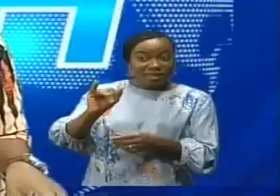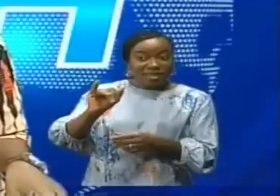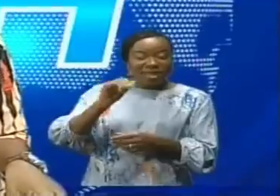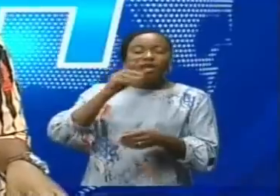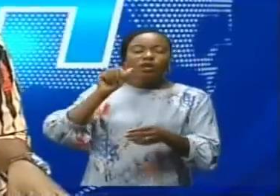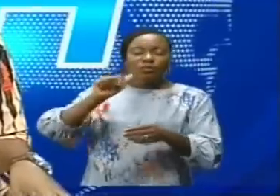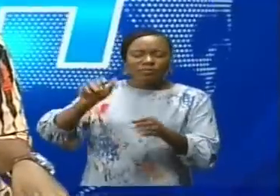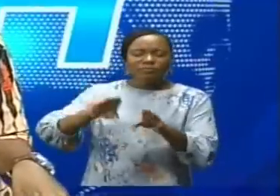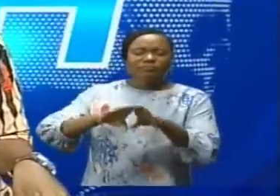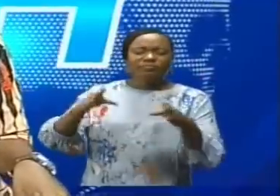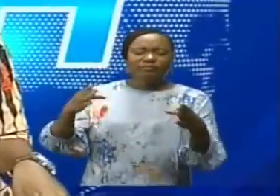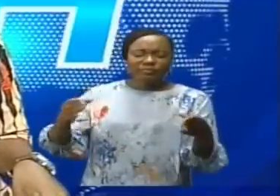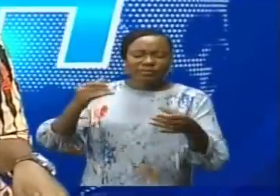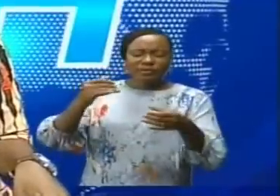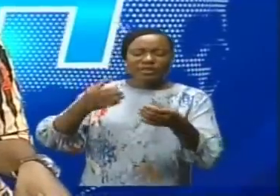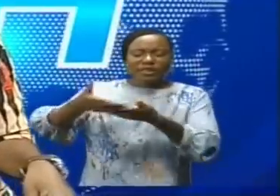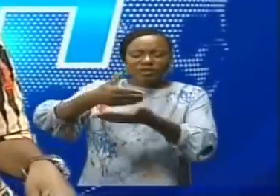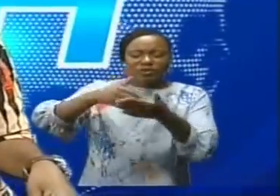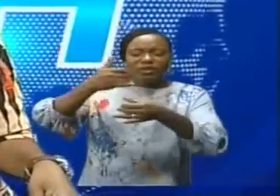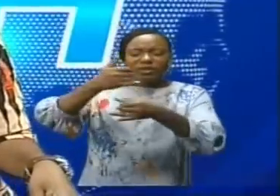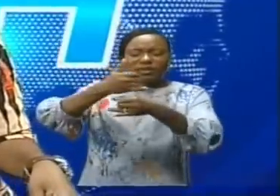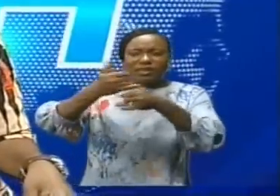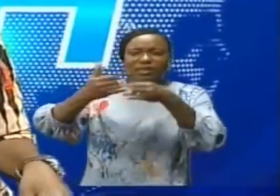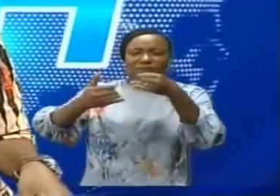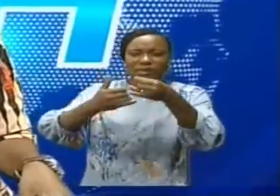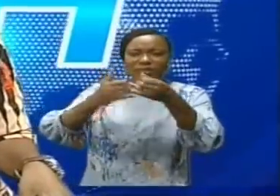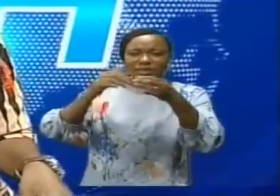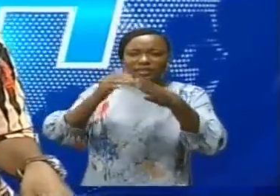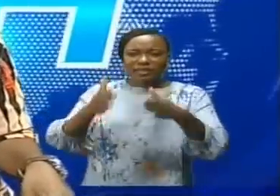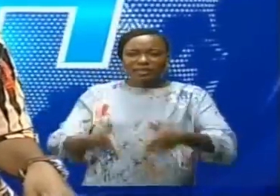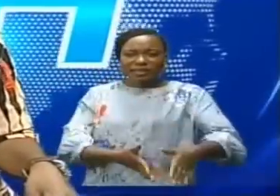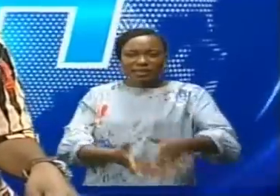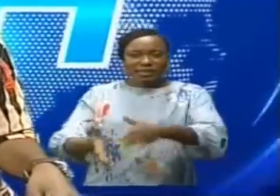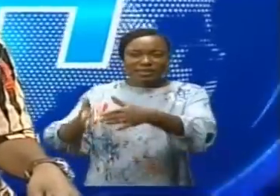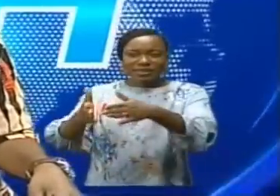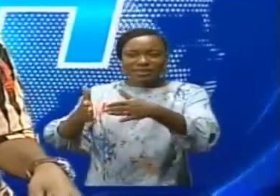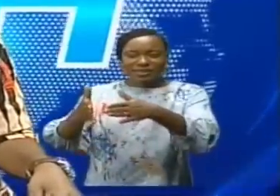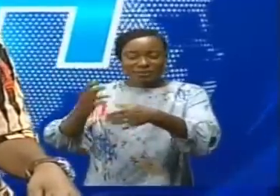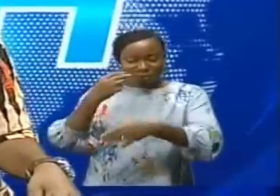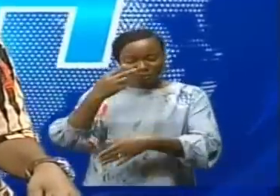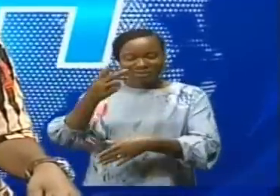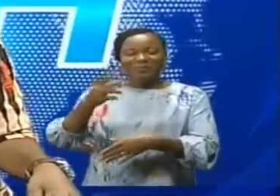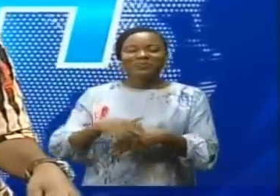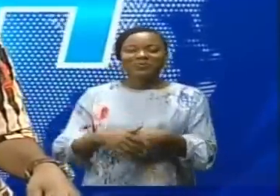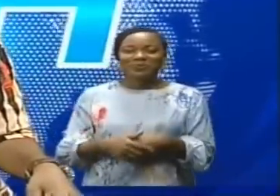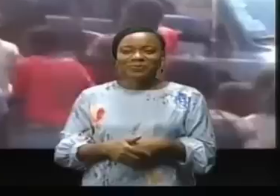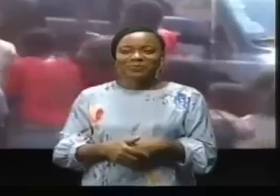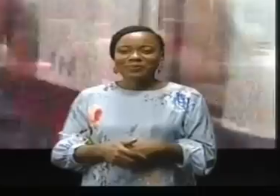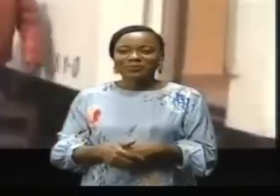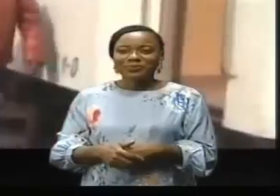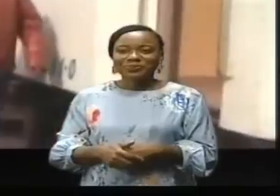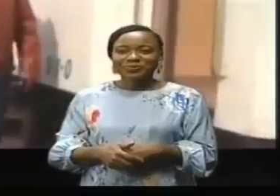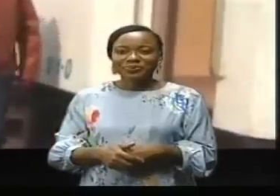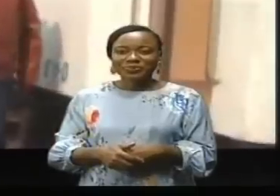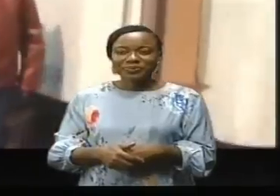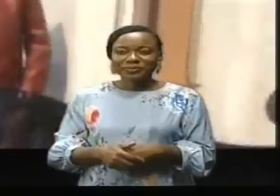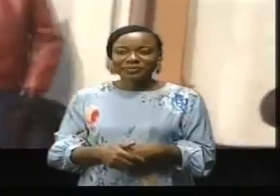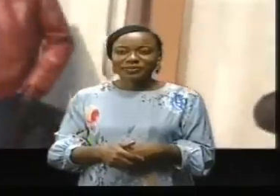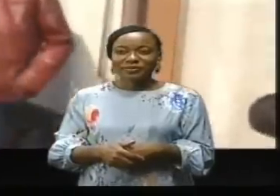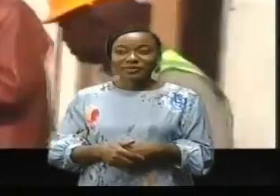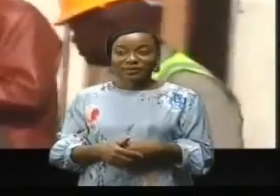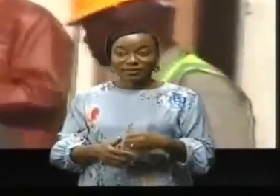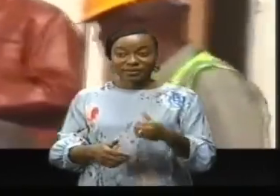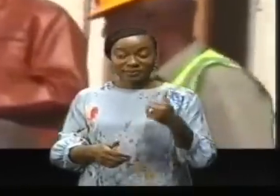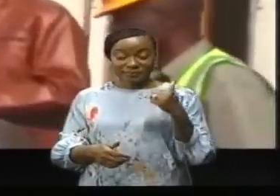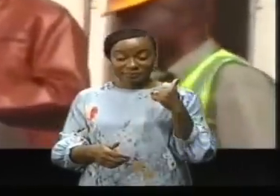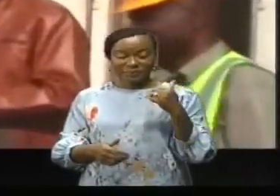lancement de travaux de réhabilitation de routes de desserte agricole de sa province. Cette descente du 2G Fabien